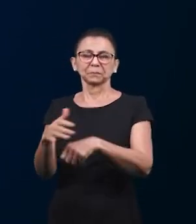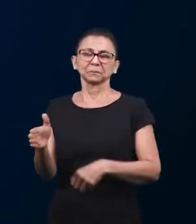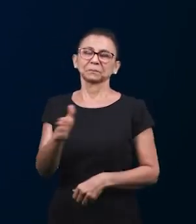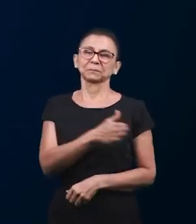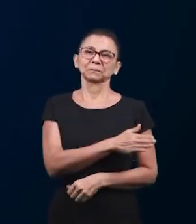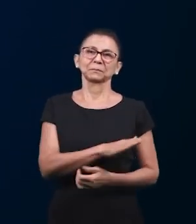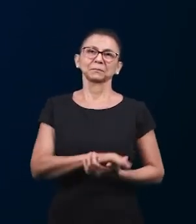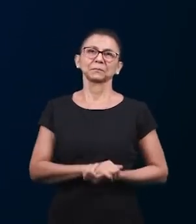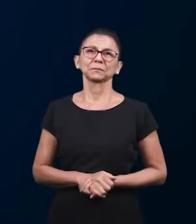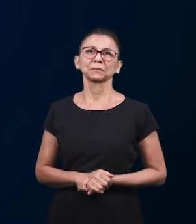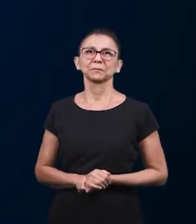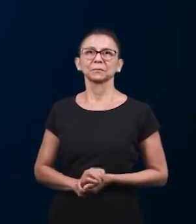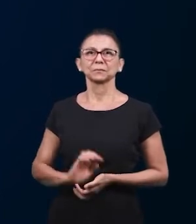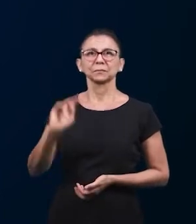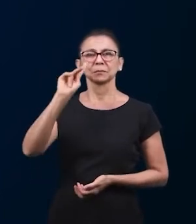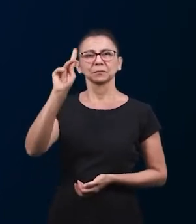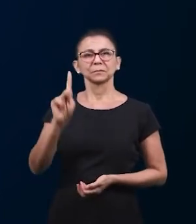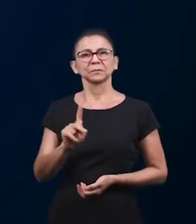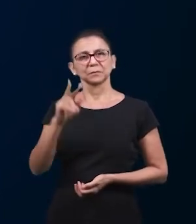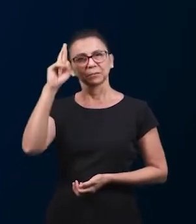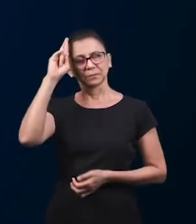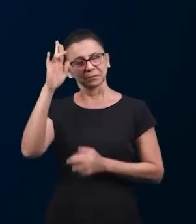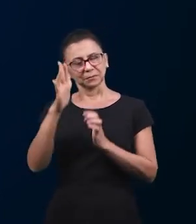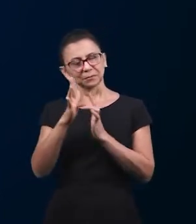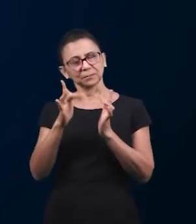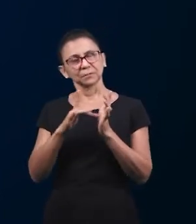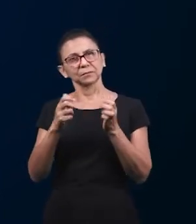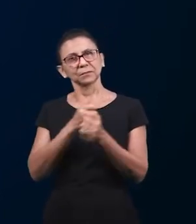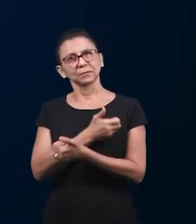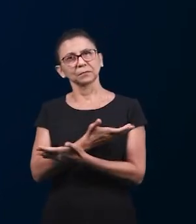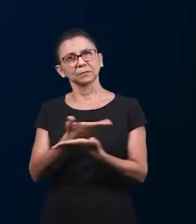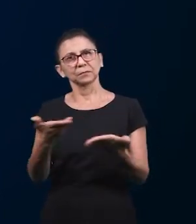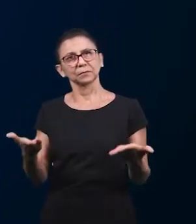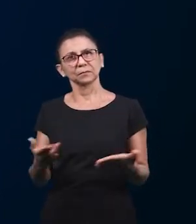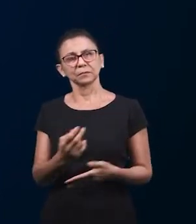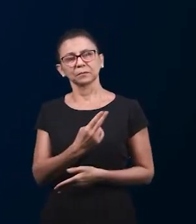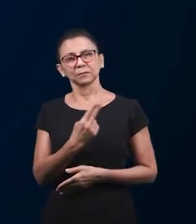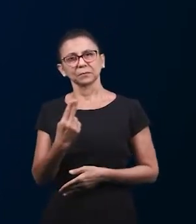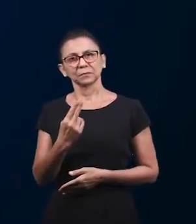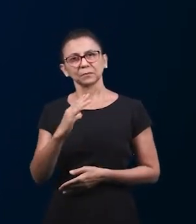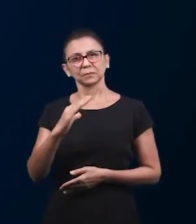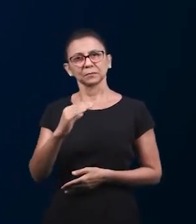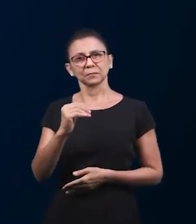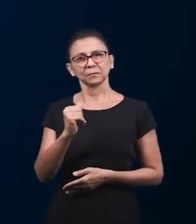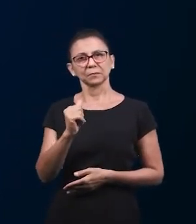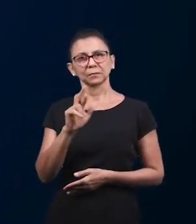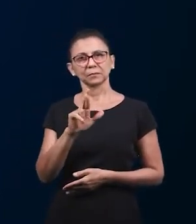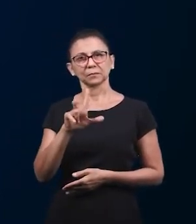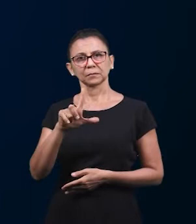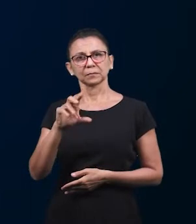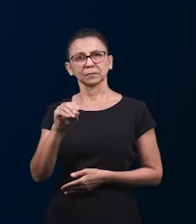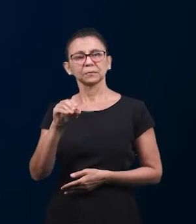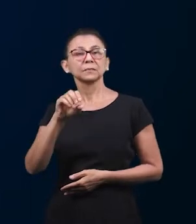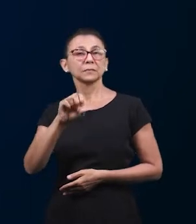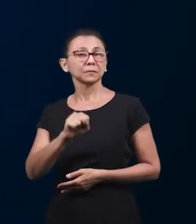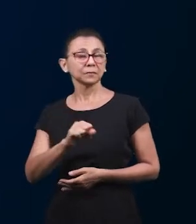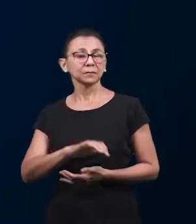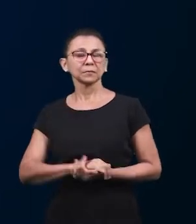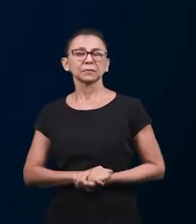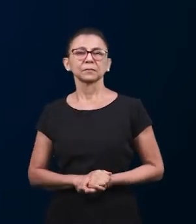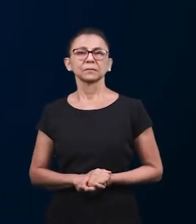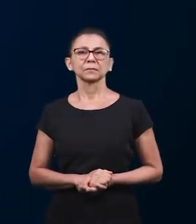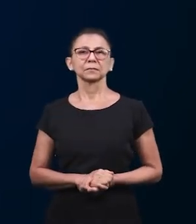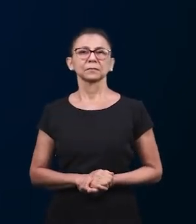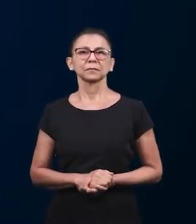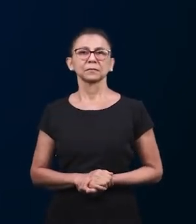которых он заботится. Приветствую всех миром Господа Иисуса. Меня зовут Карлус Киарелли.